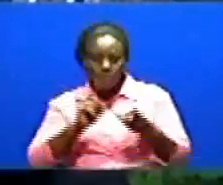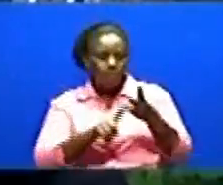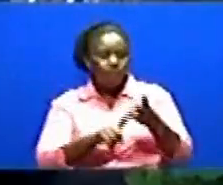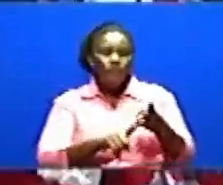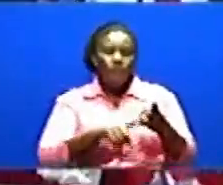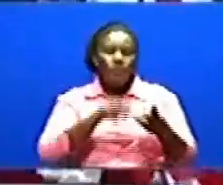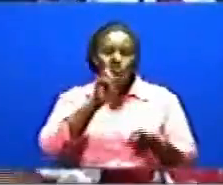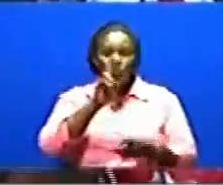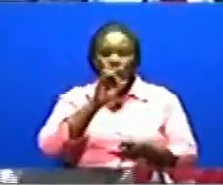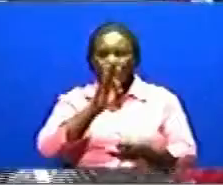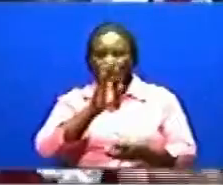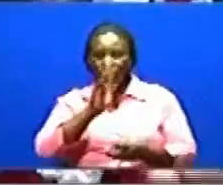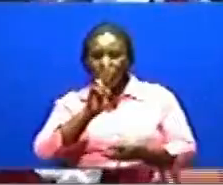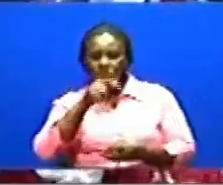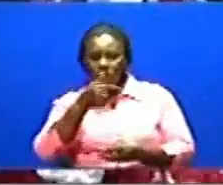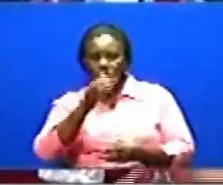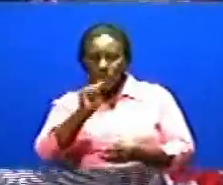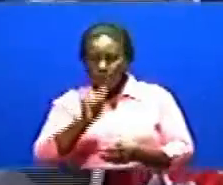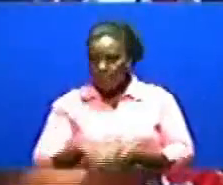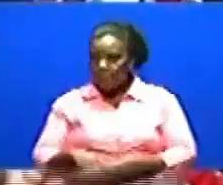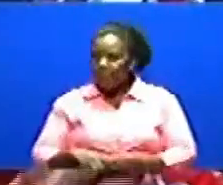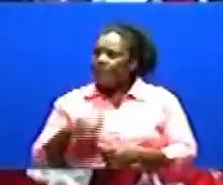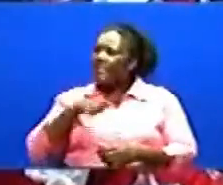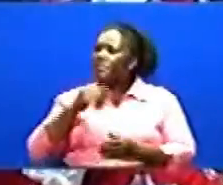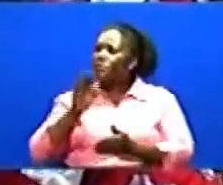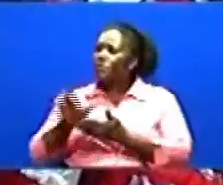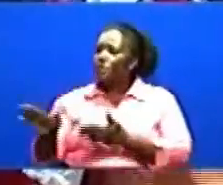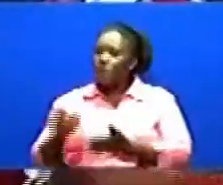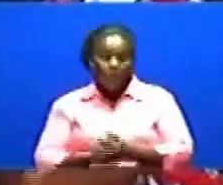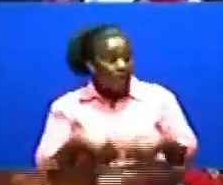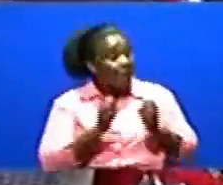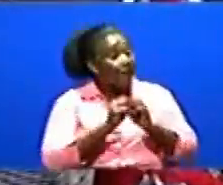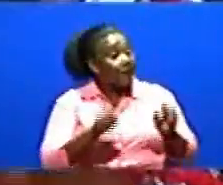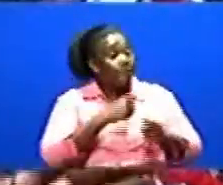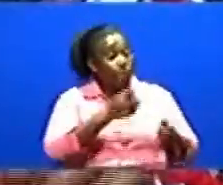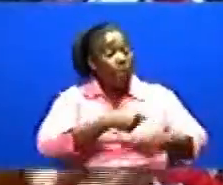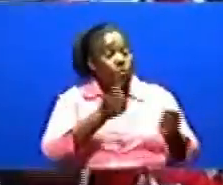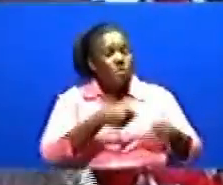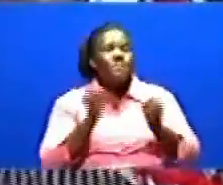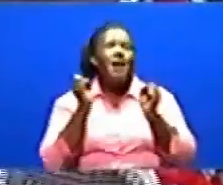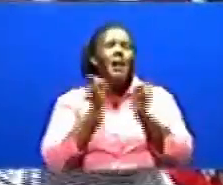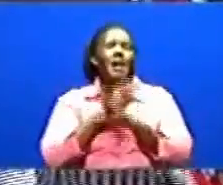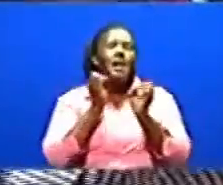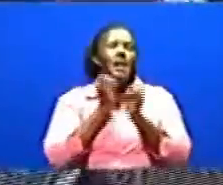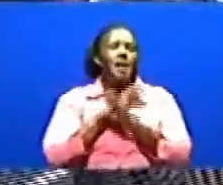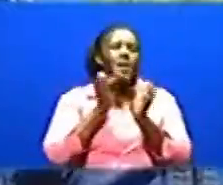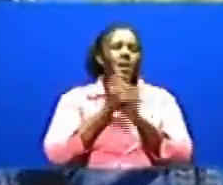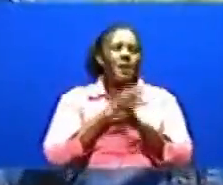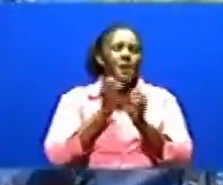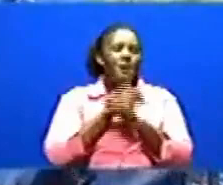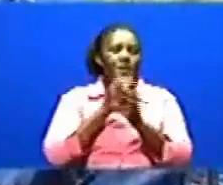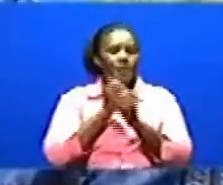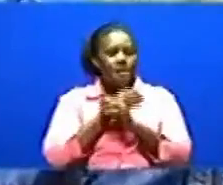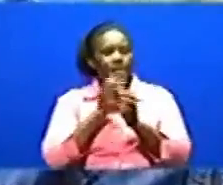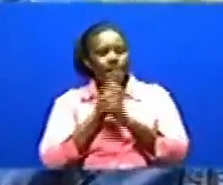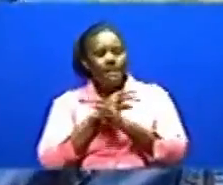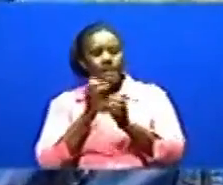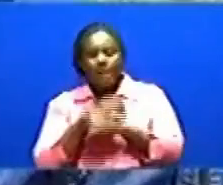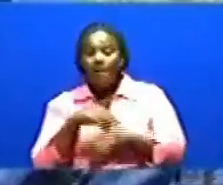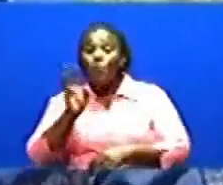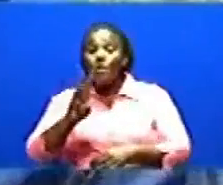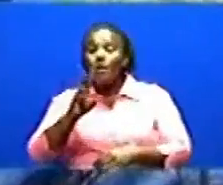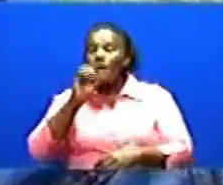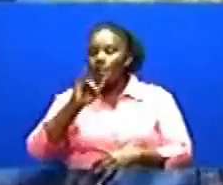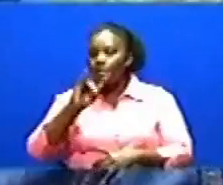tuna ingia kanda azio Tunashanga Hata hivyo kumeibuka maramiko kutoka kwa kulima wazao la choroko